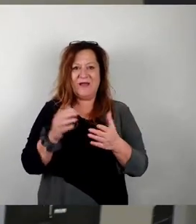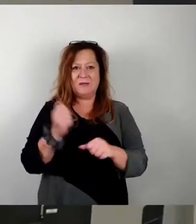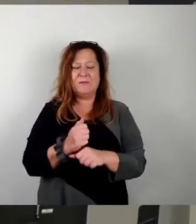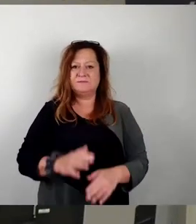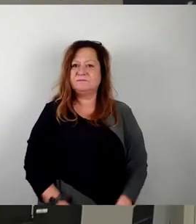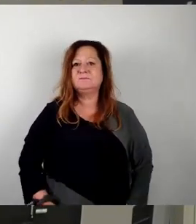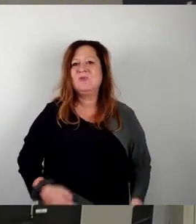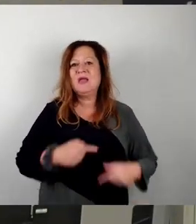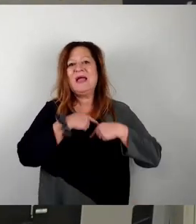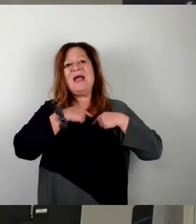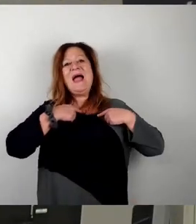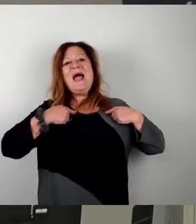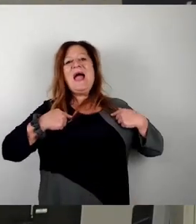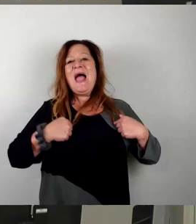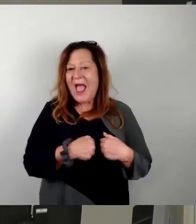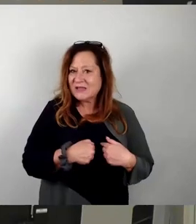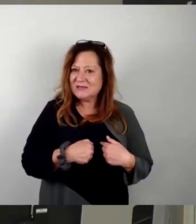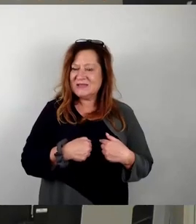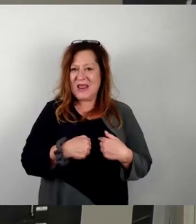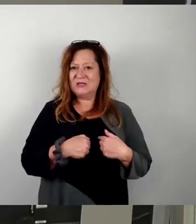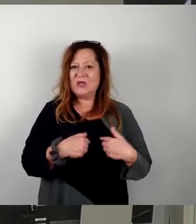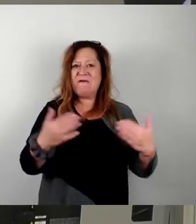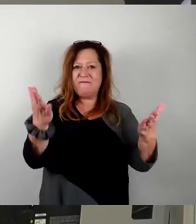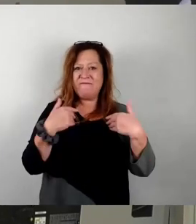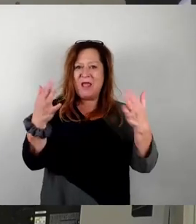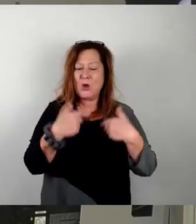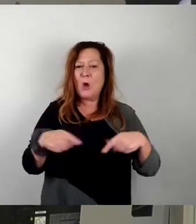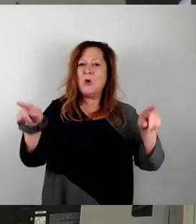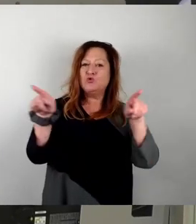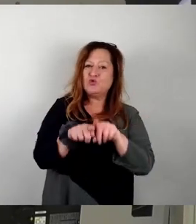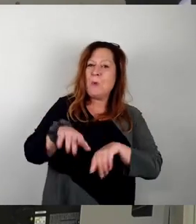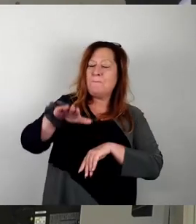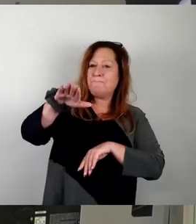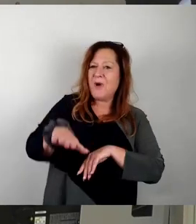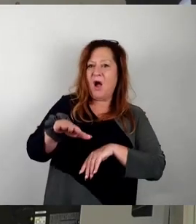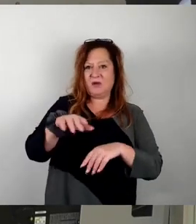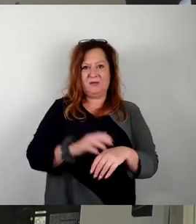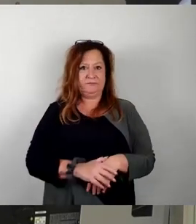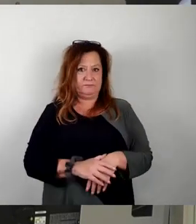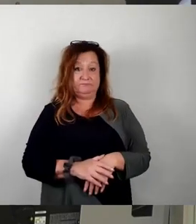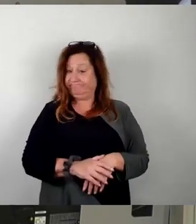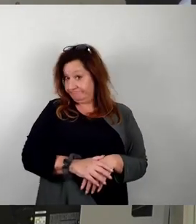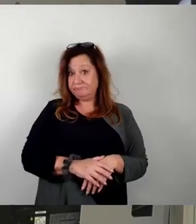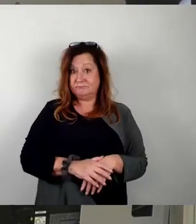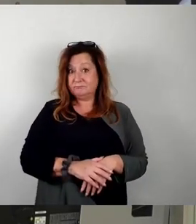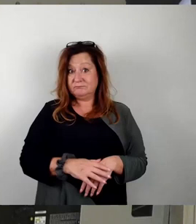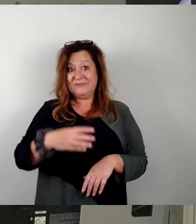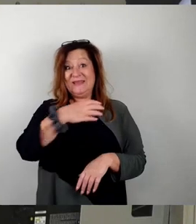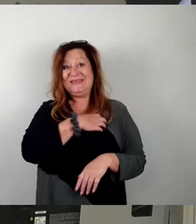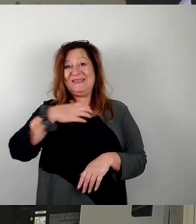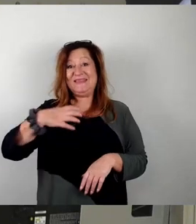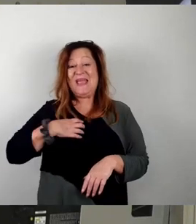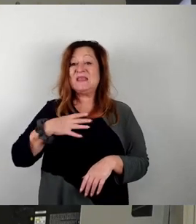zu Parken, wie geil ist das denn? Teil 7, Indoor-Parking. Dresdner Garagen